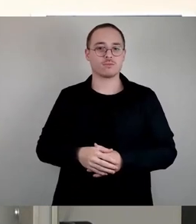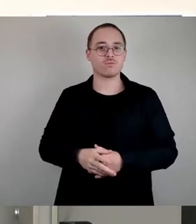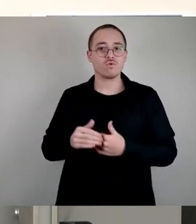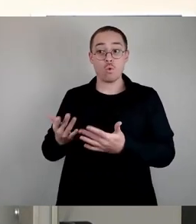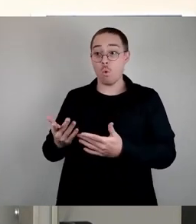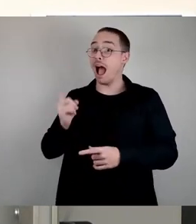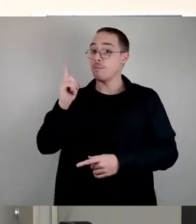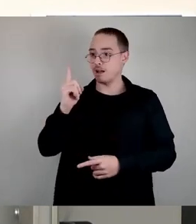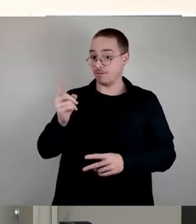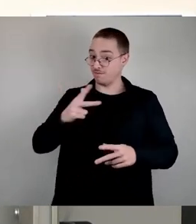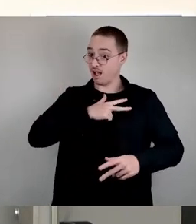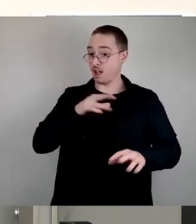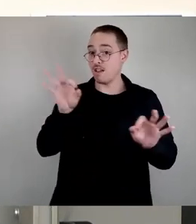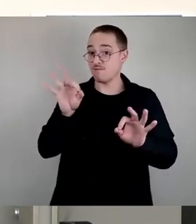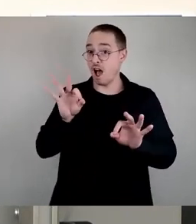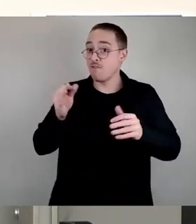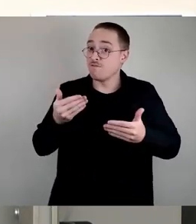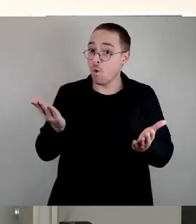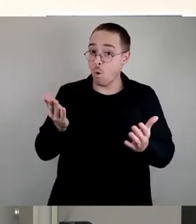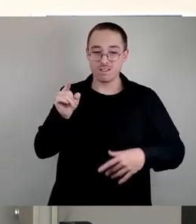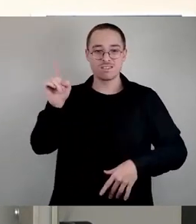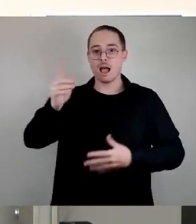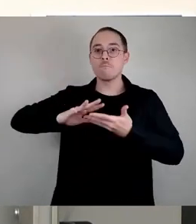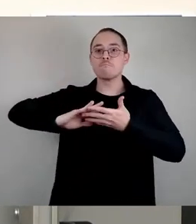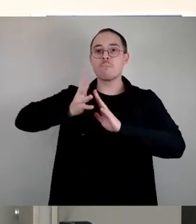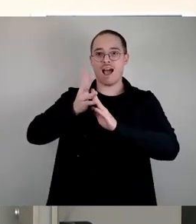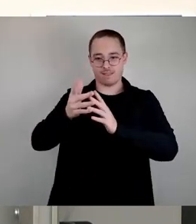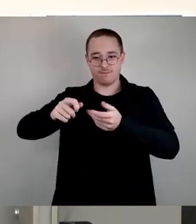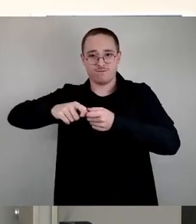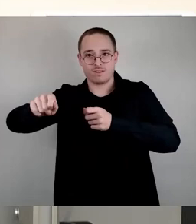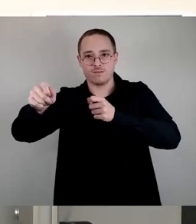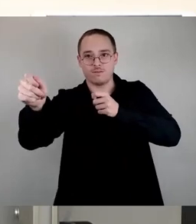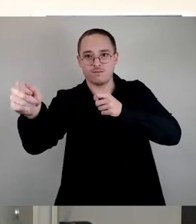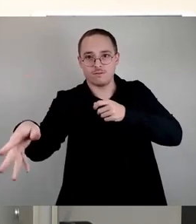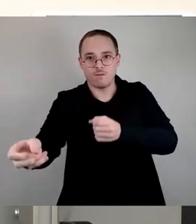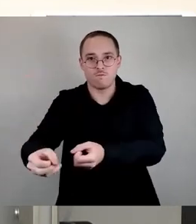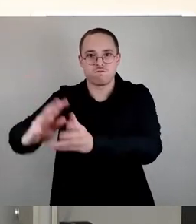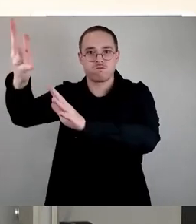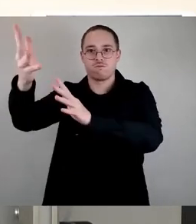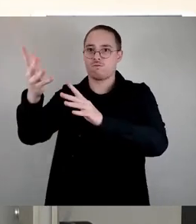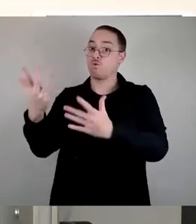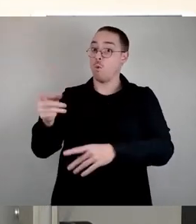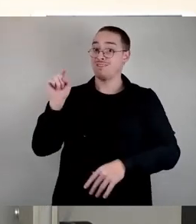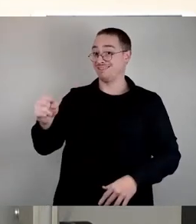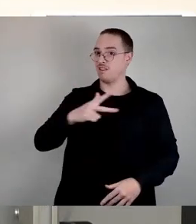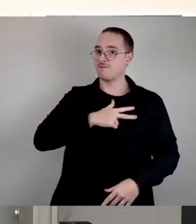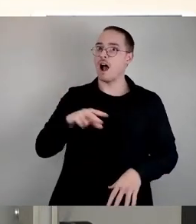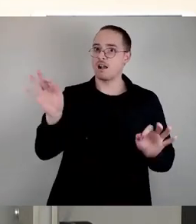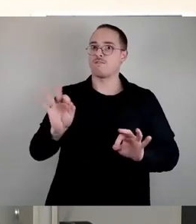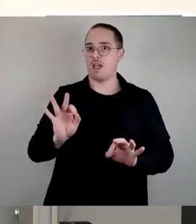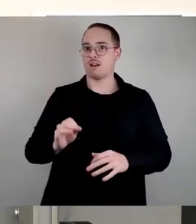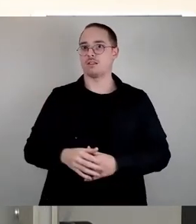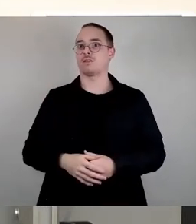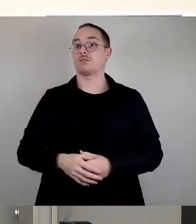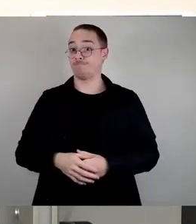aus, von Menschen, die so etwas anrichten. Das ist wirklich gefährlich. Und jetzt möchte ich noch etwas